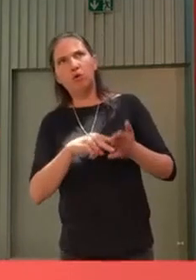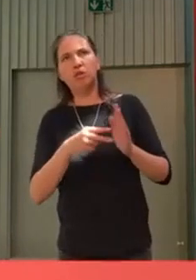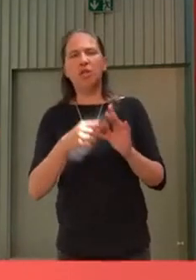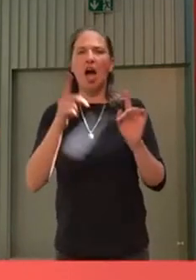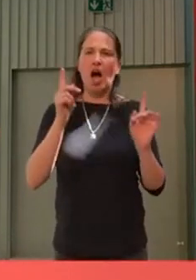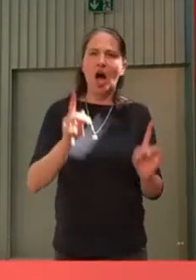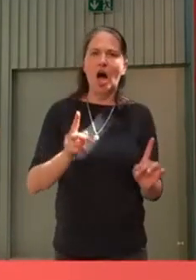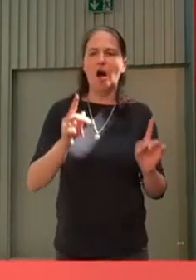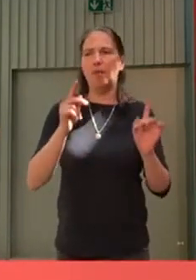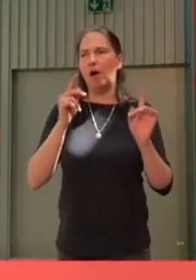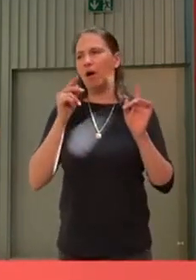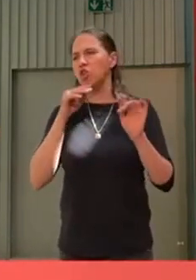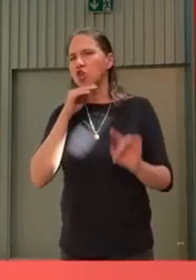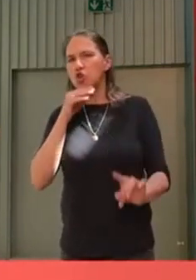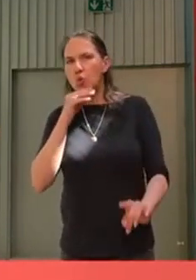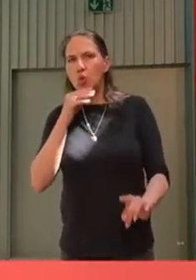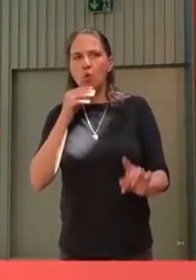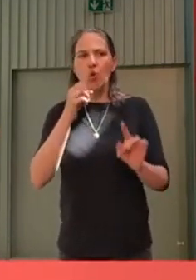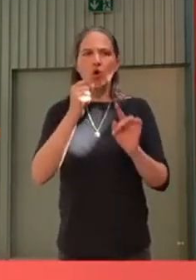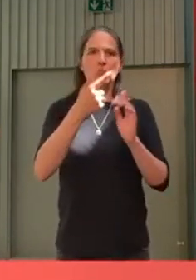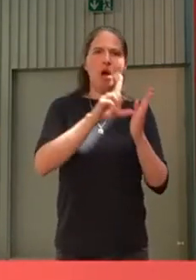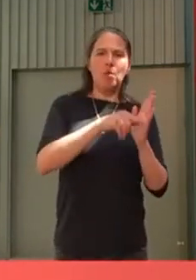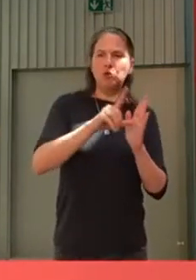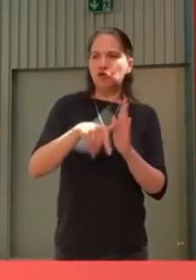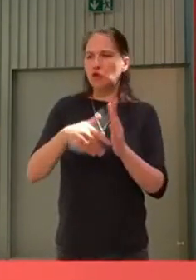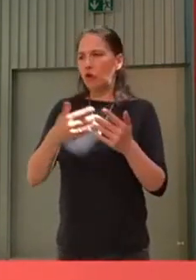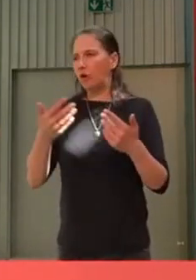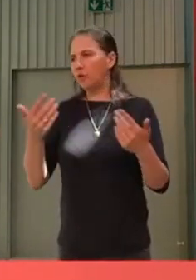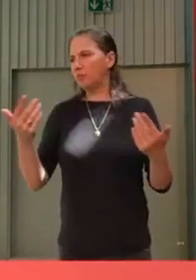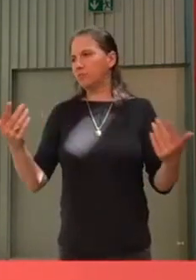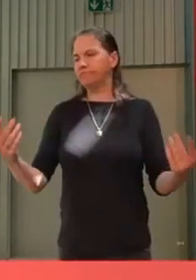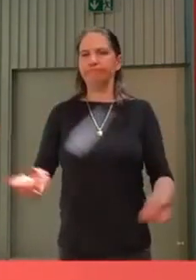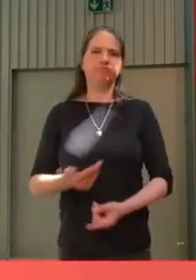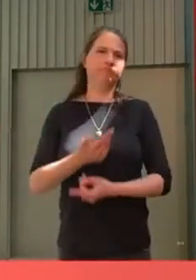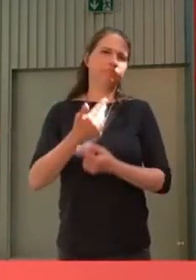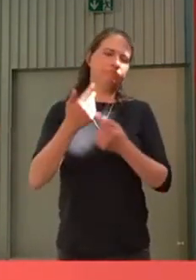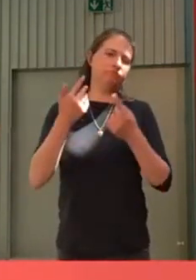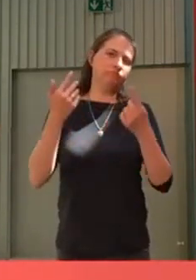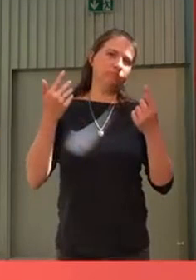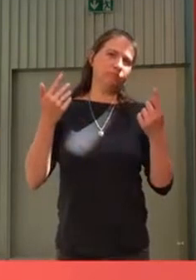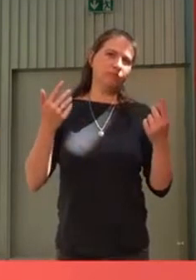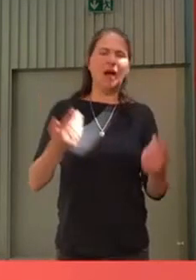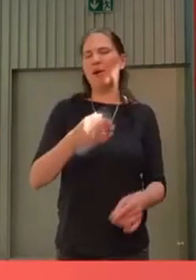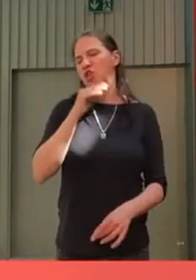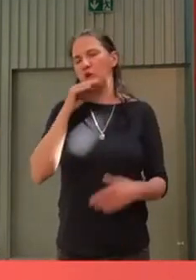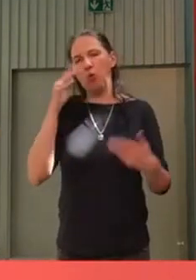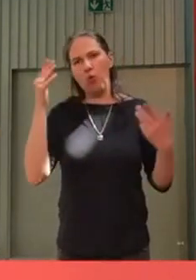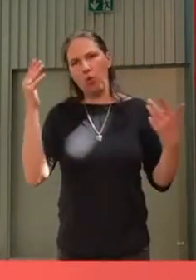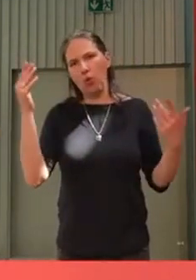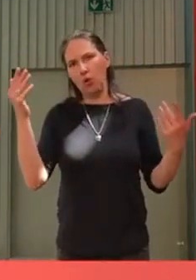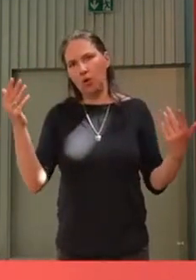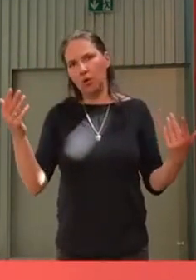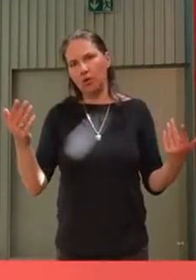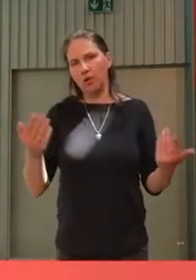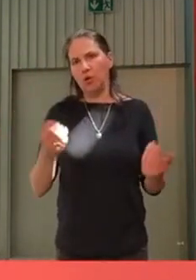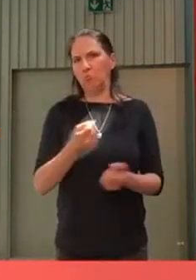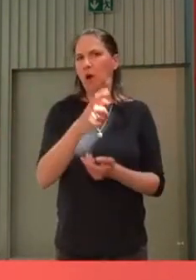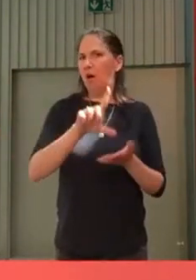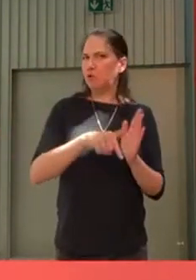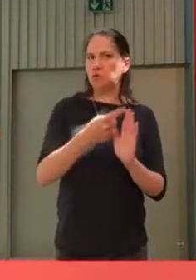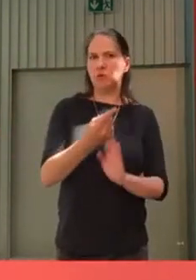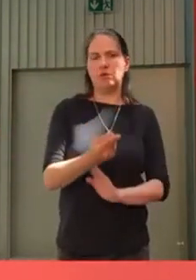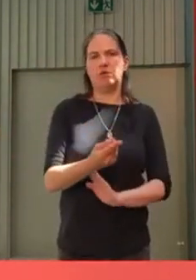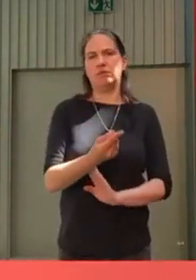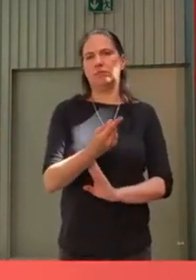aber es hat nicht gereicht. Und in einigen Bezirken sind wir eben auch